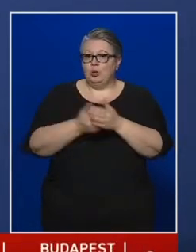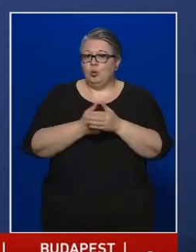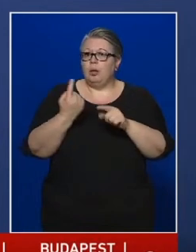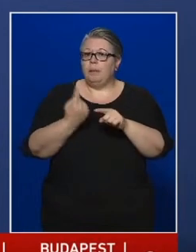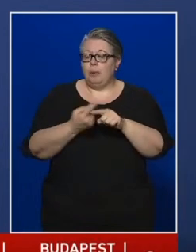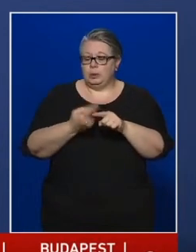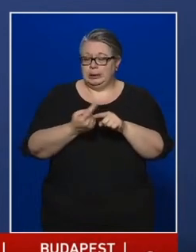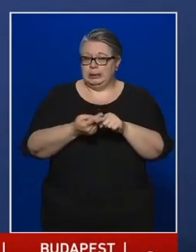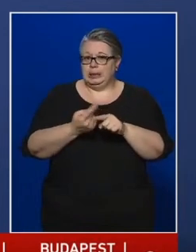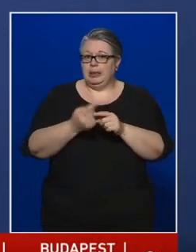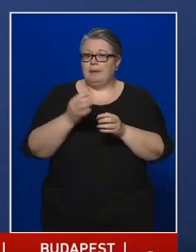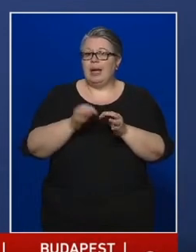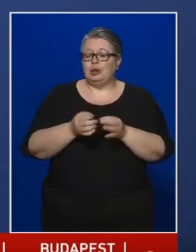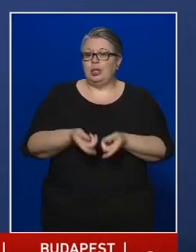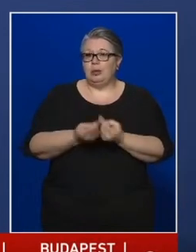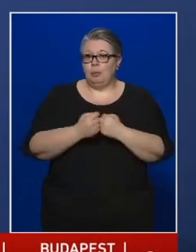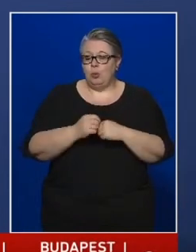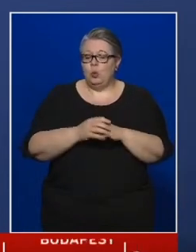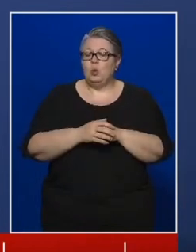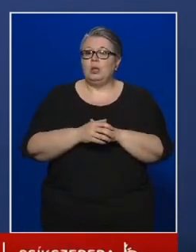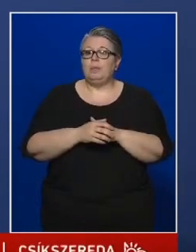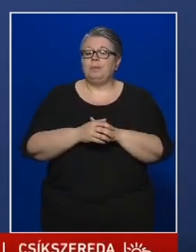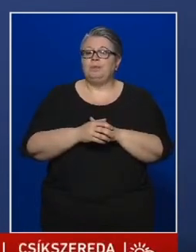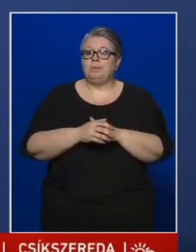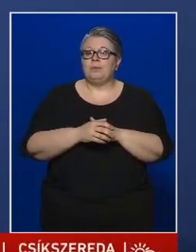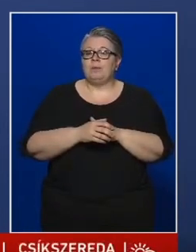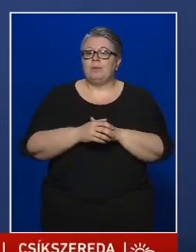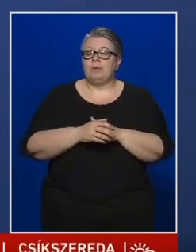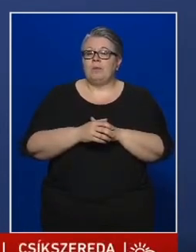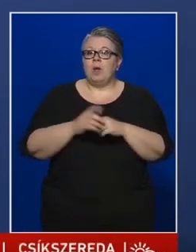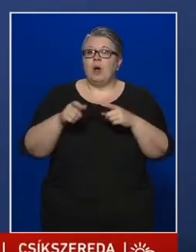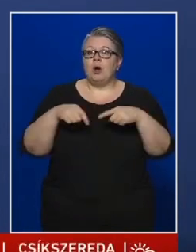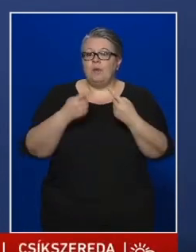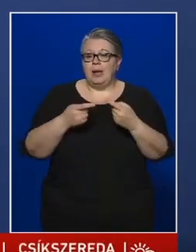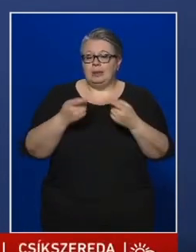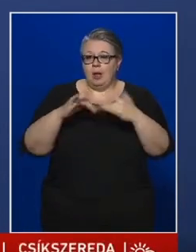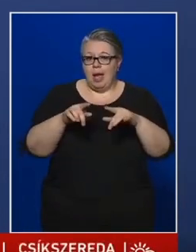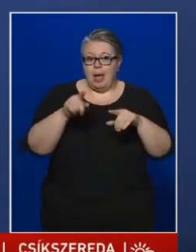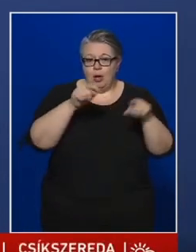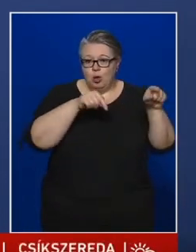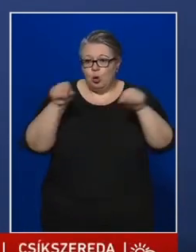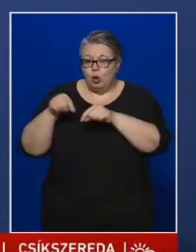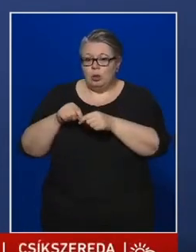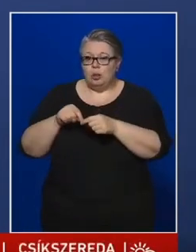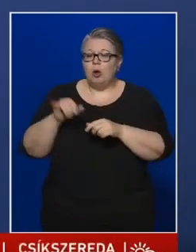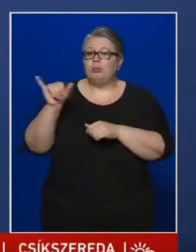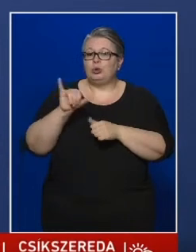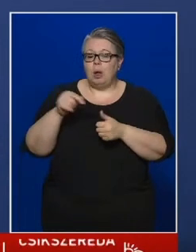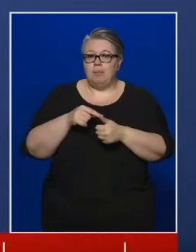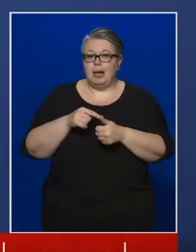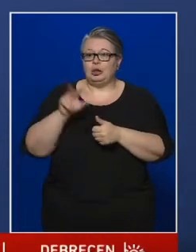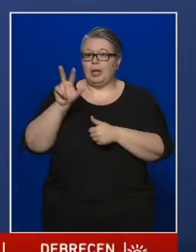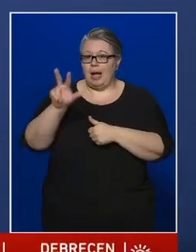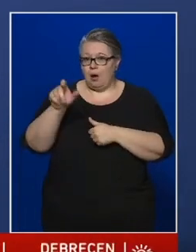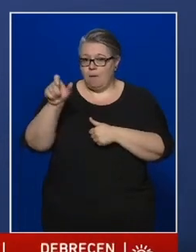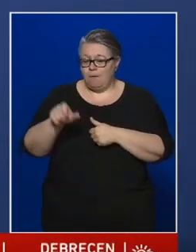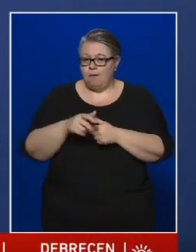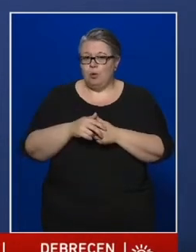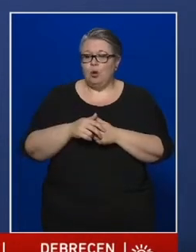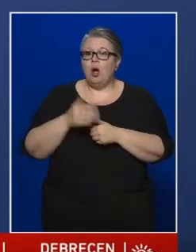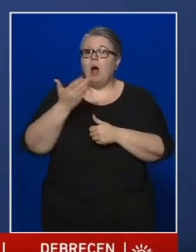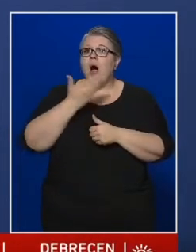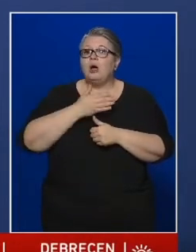pozitív esetet az alábbi helyekről regisztráltuk, Budapestről hármat,